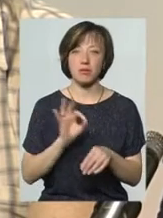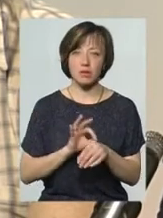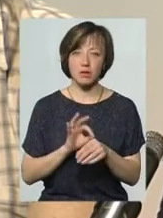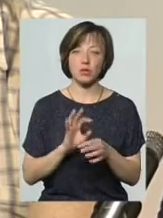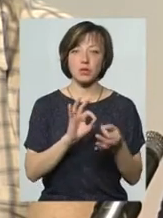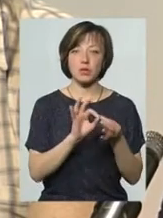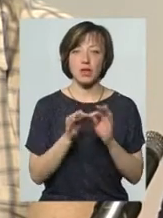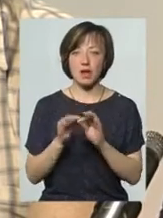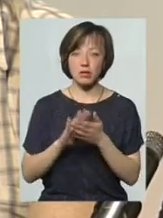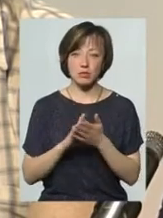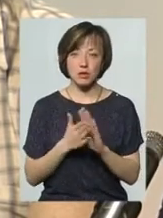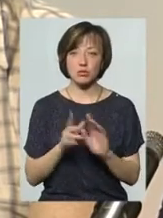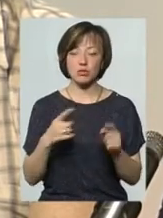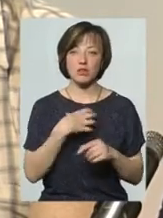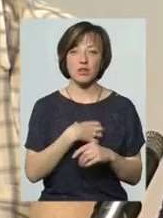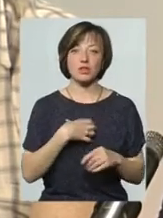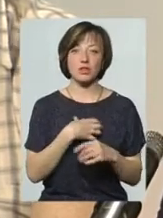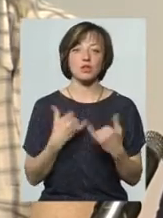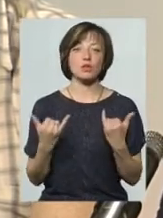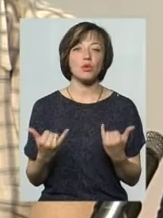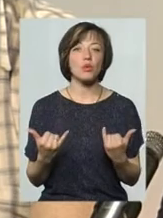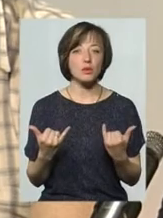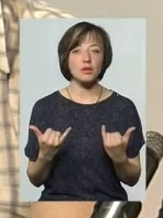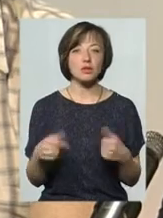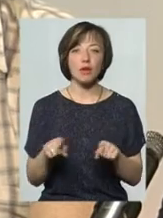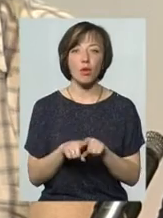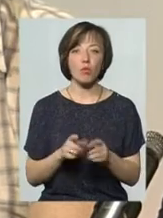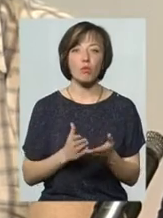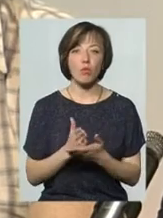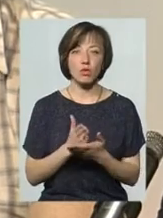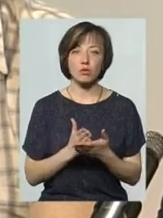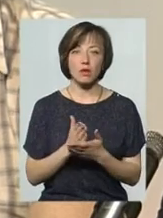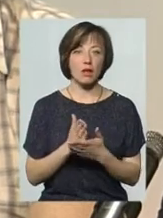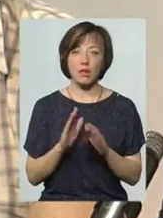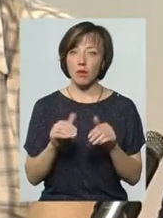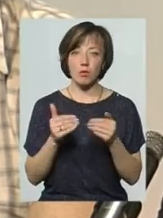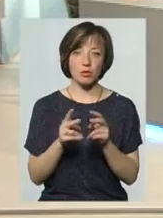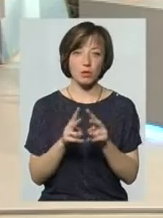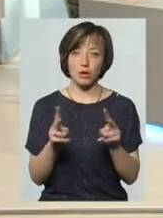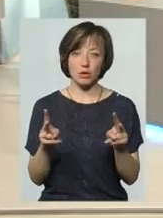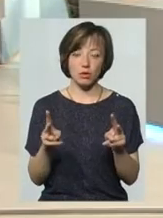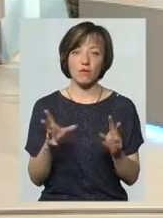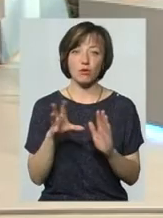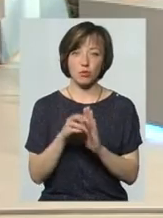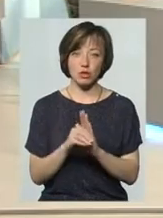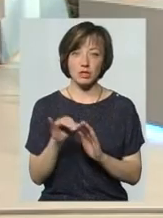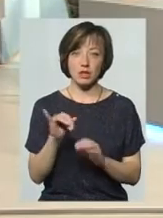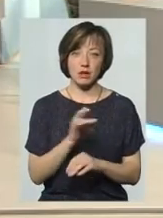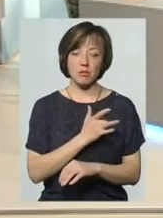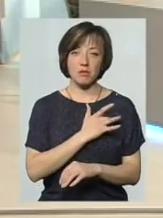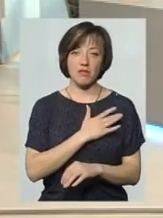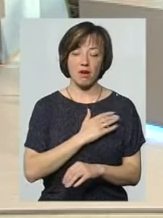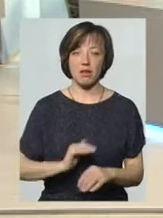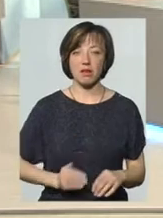з ускладненими станами, дуже важливо. І на сьогодні таку послугу не пропонує ніхто, в тому числі і приватні